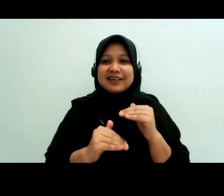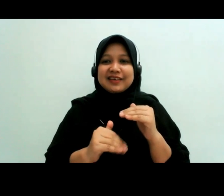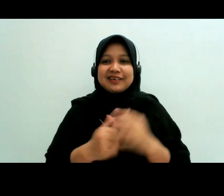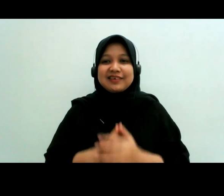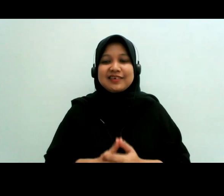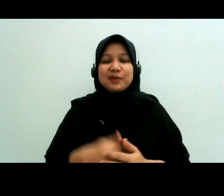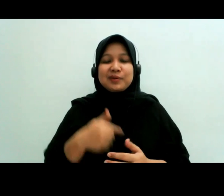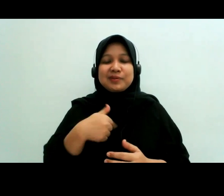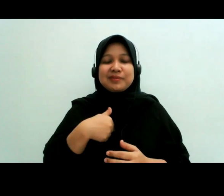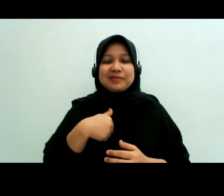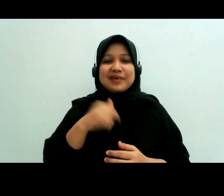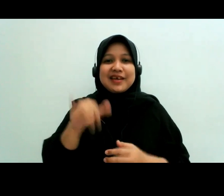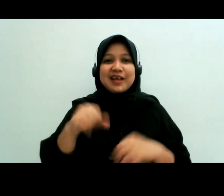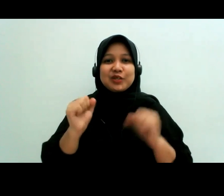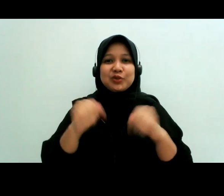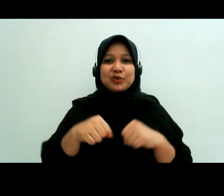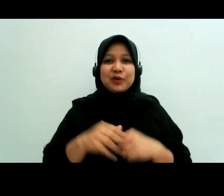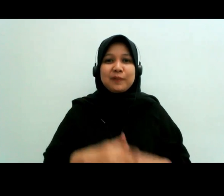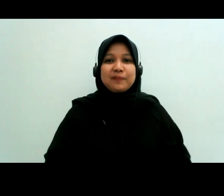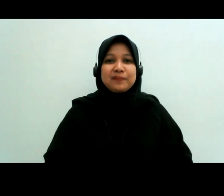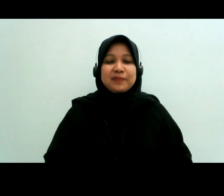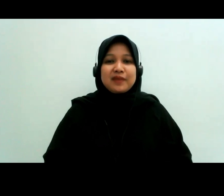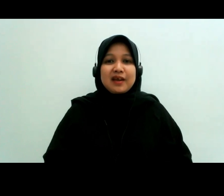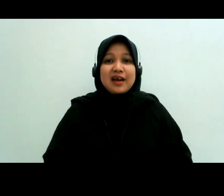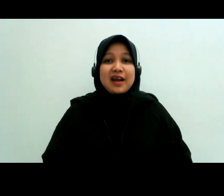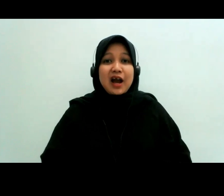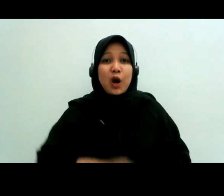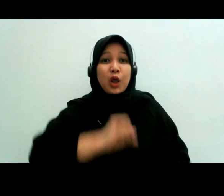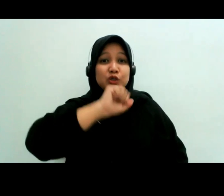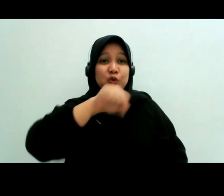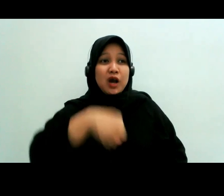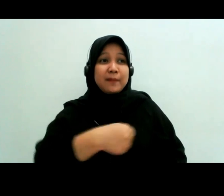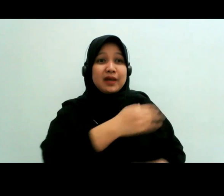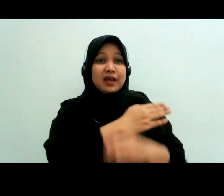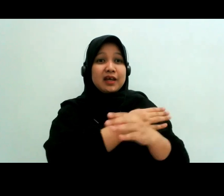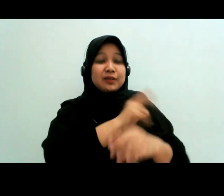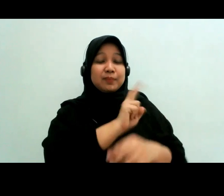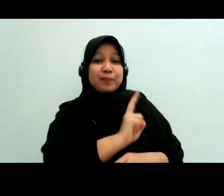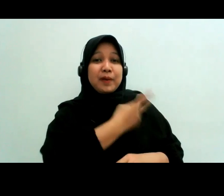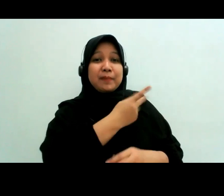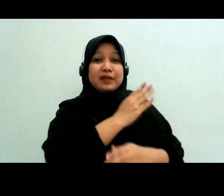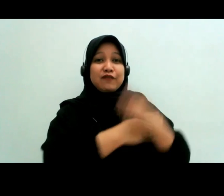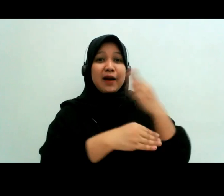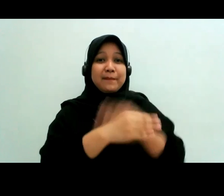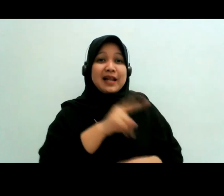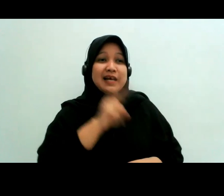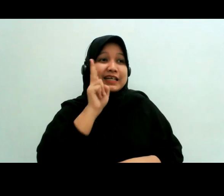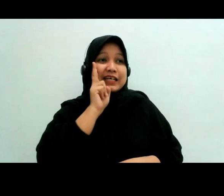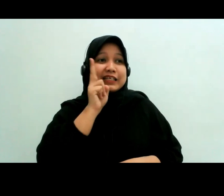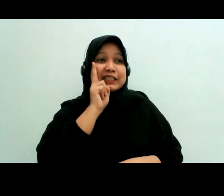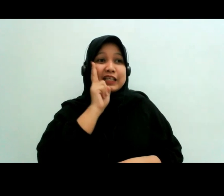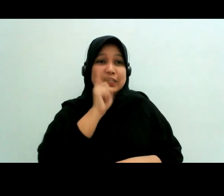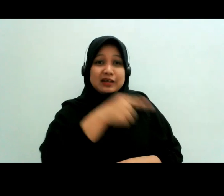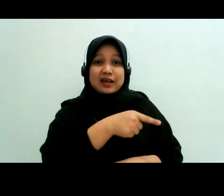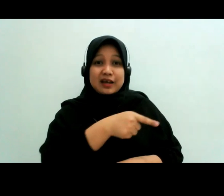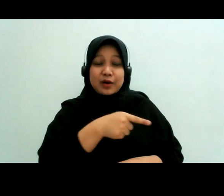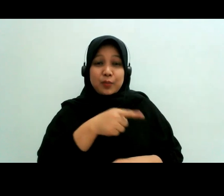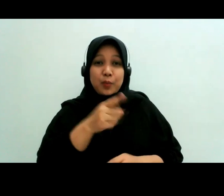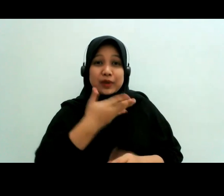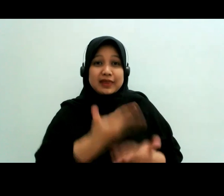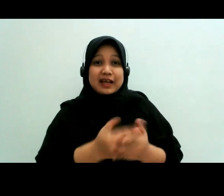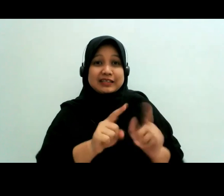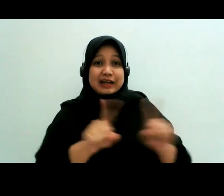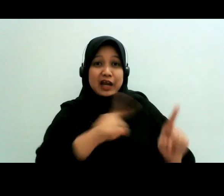kan juga suami gak mau dong dicerahkan istrinya ketika defable gitu kan kenapa yang disebutin istri doang misalnya ya